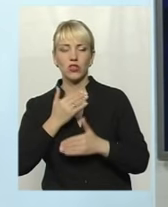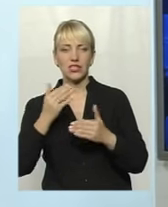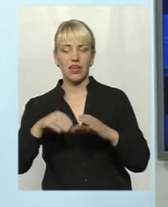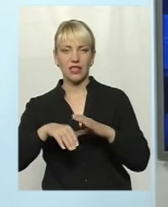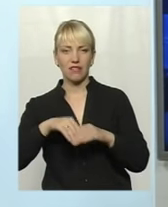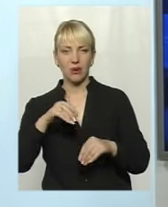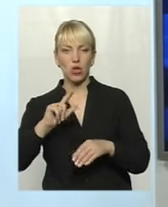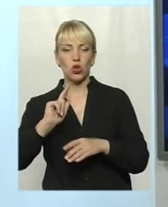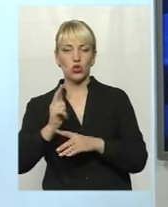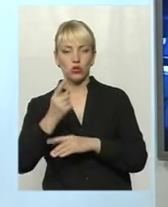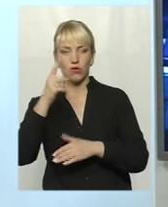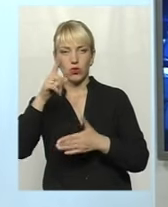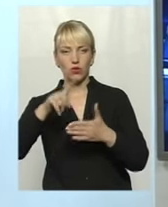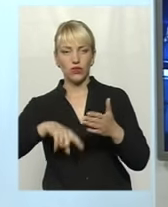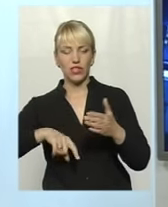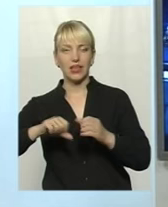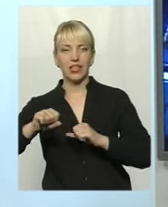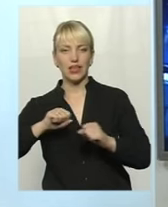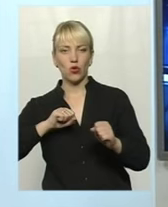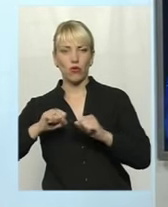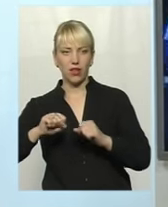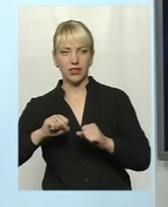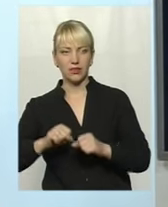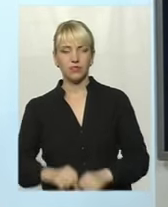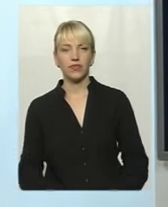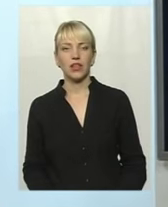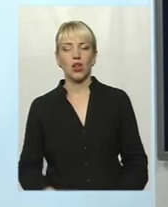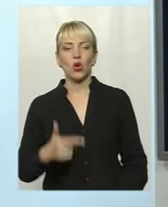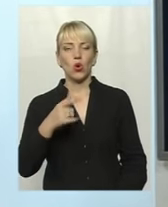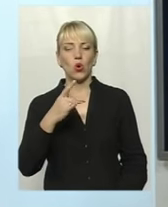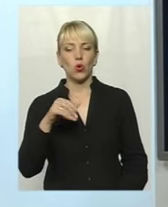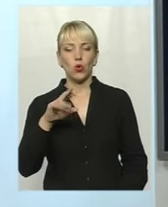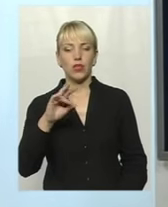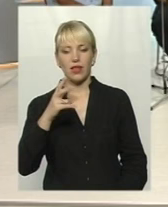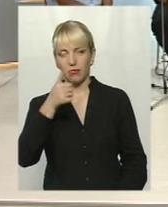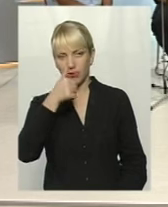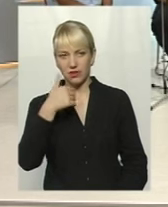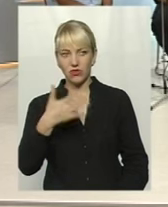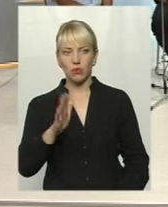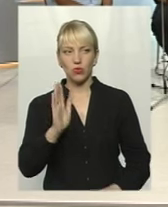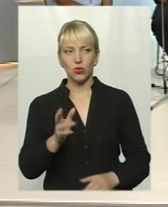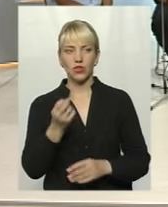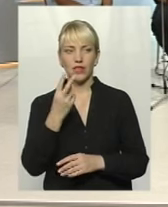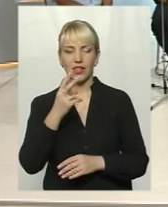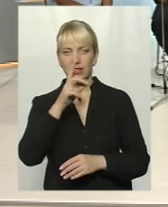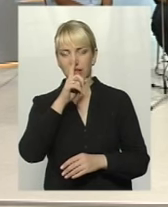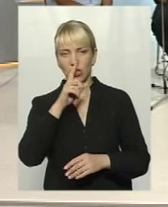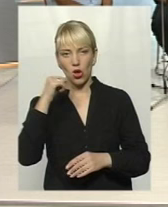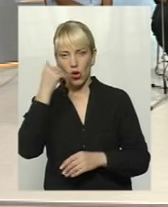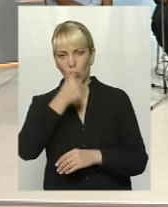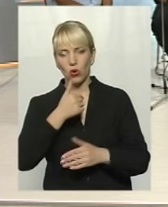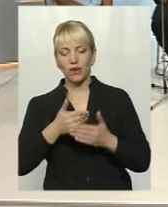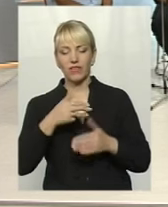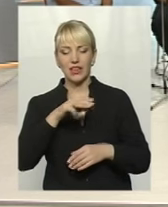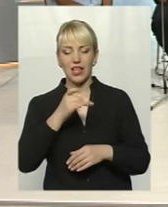знов довірили керувати? Так. Вже в грудні місяці буде 12 років. Від травня місяця працюю старостою,